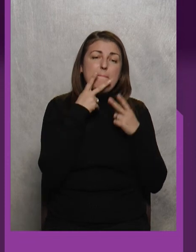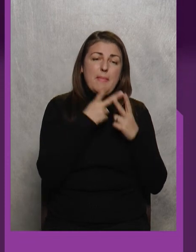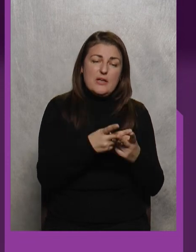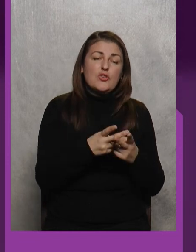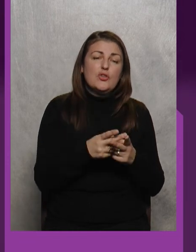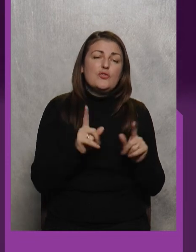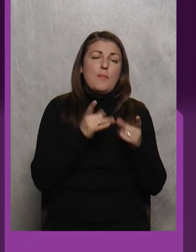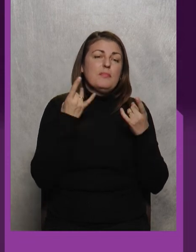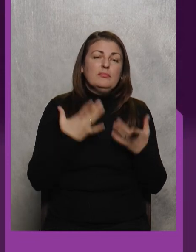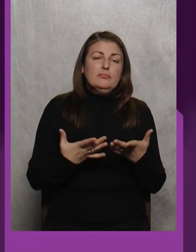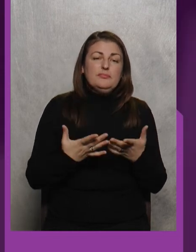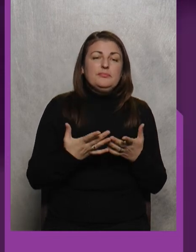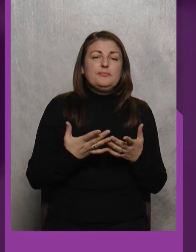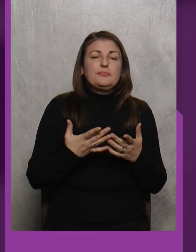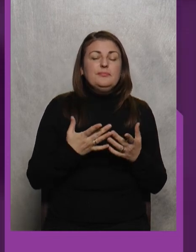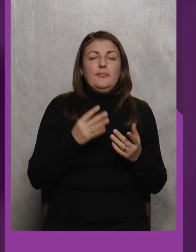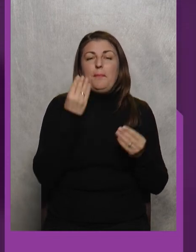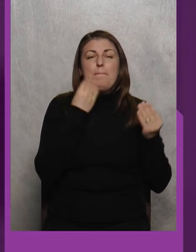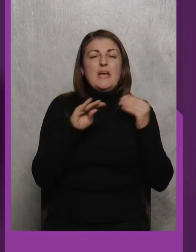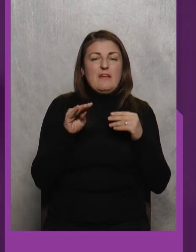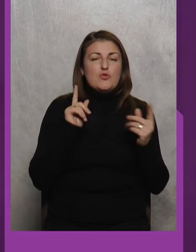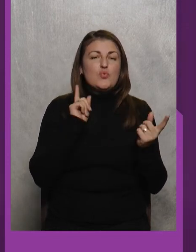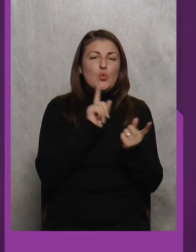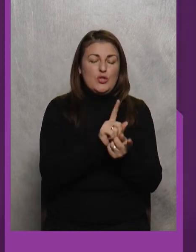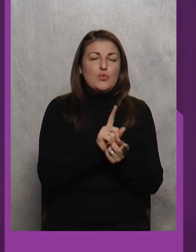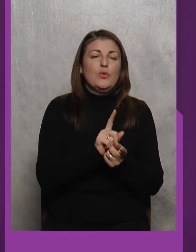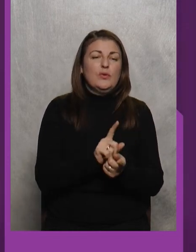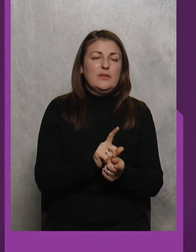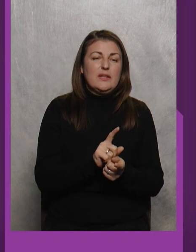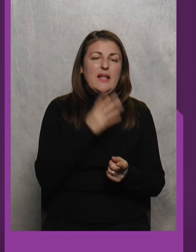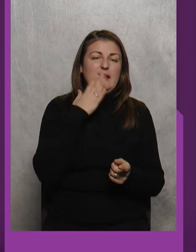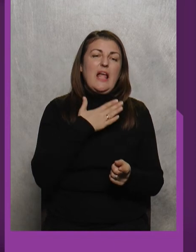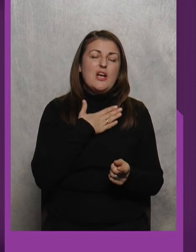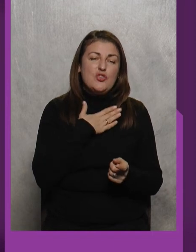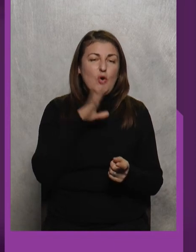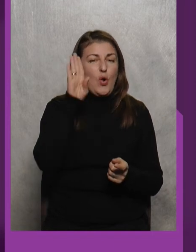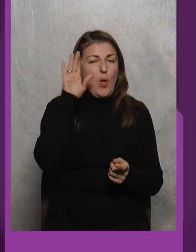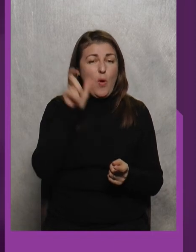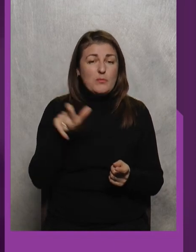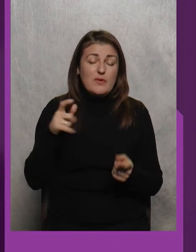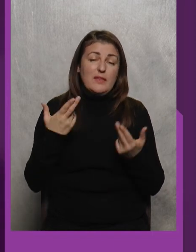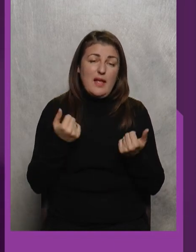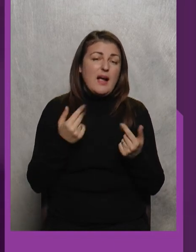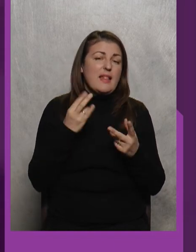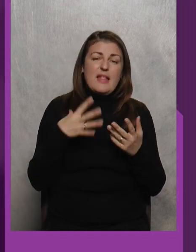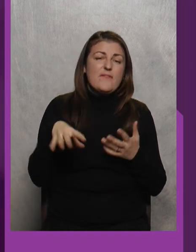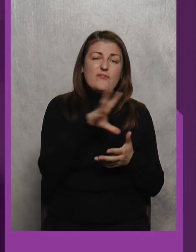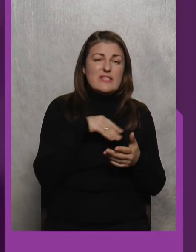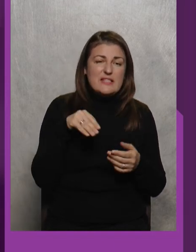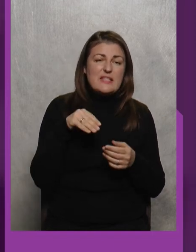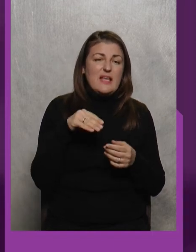ну, просто перфект сутичку наших хлопців Так, ну, не всі